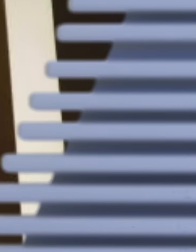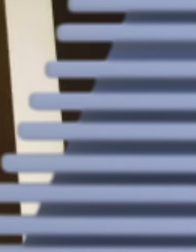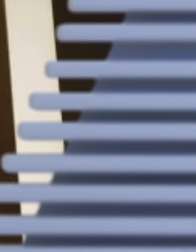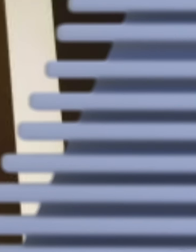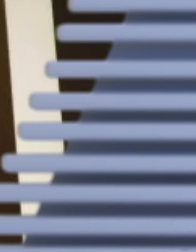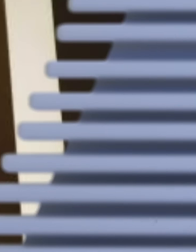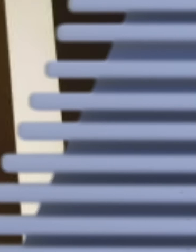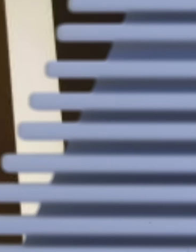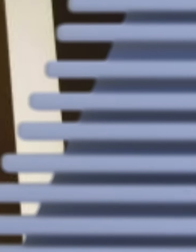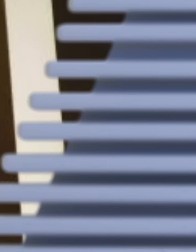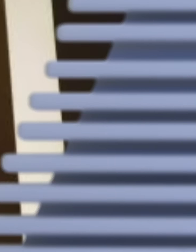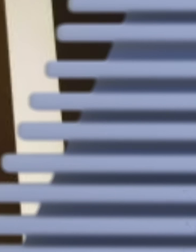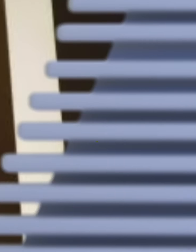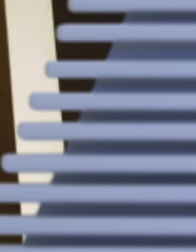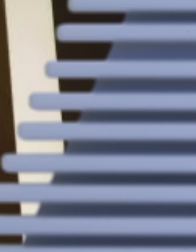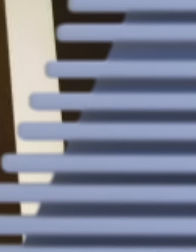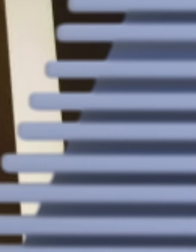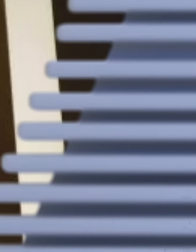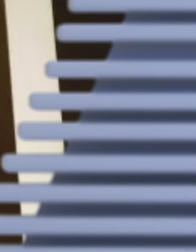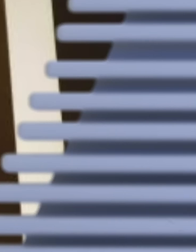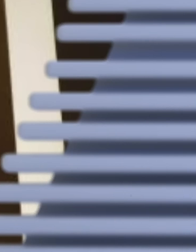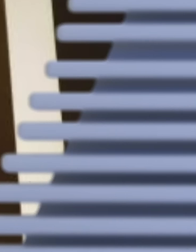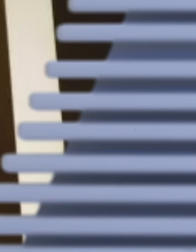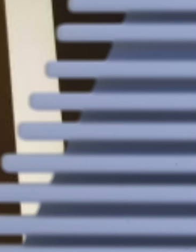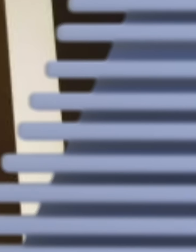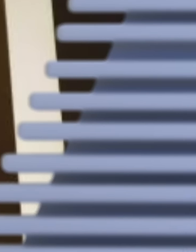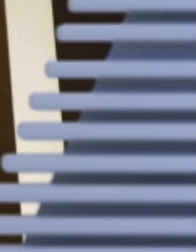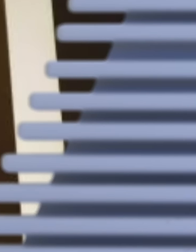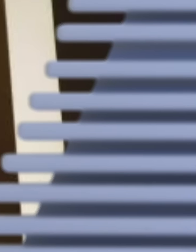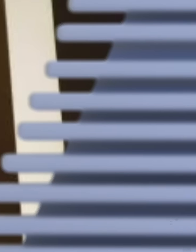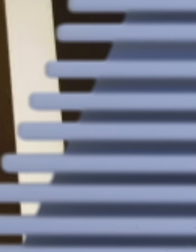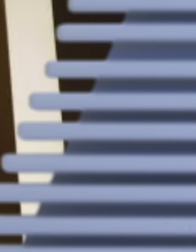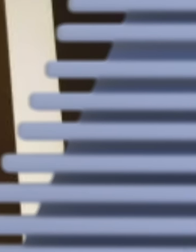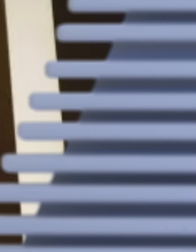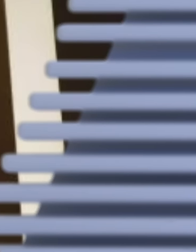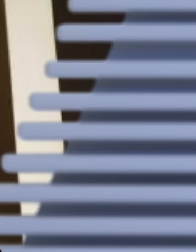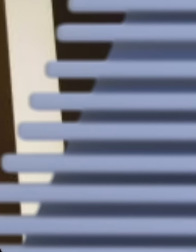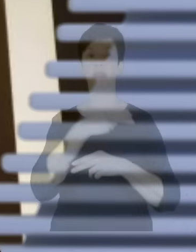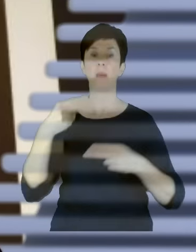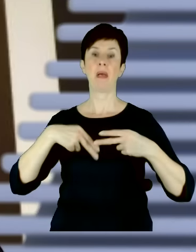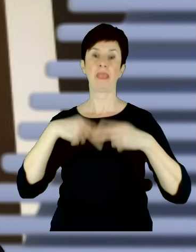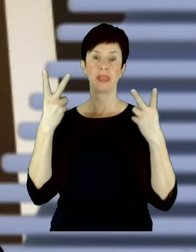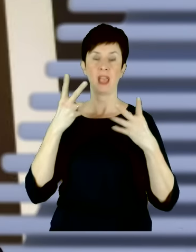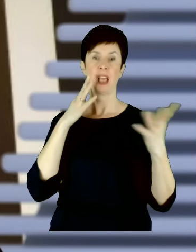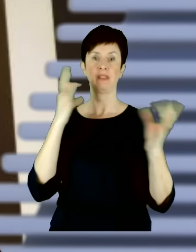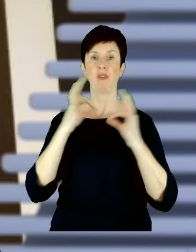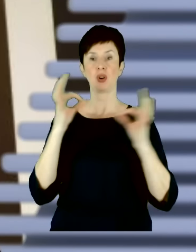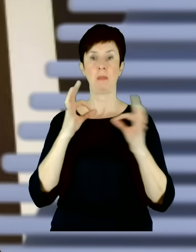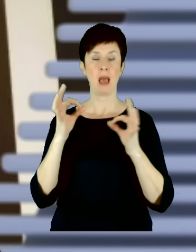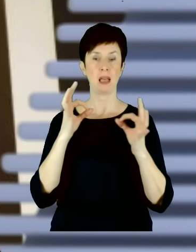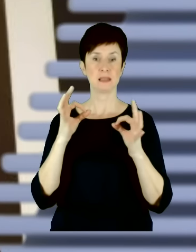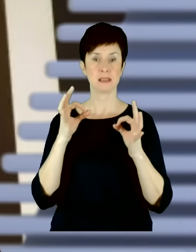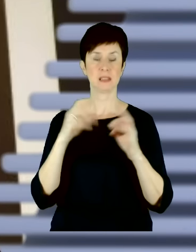Dzień dobry Państwu, to jest program Wolne Głosy. Oczywiście dziś temat dnia, informacja dnia to jest